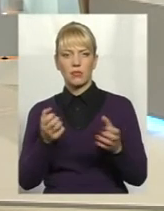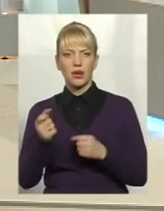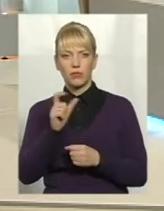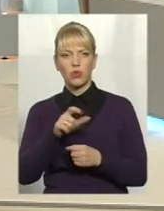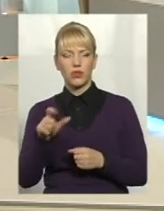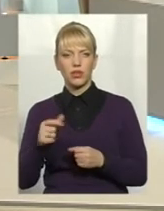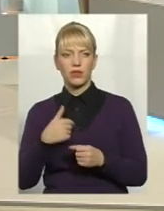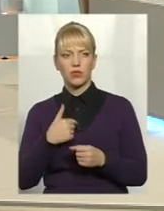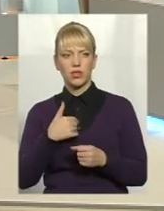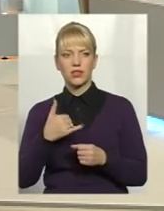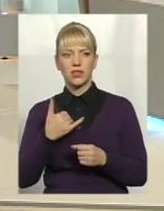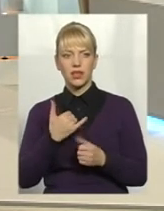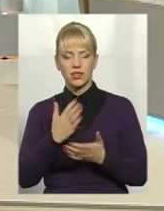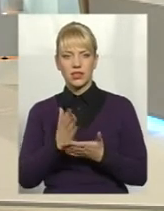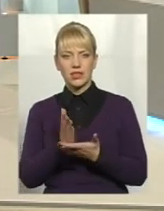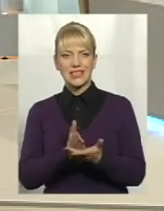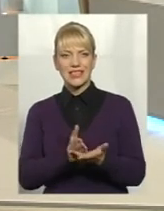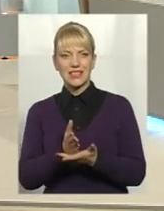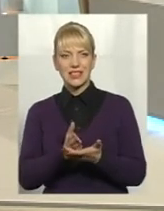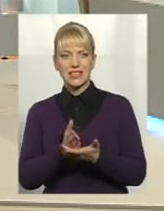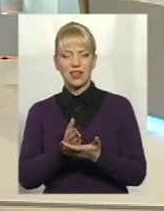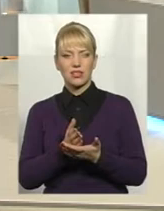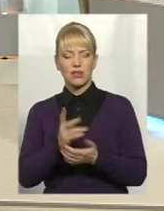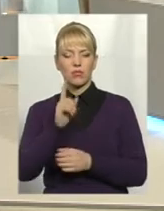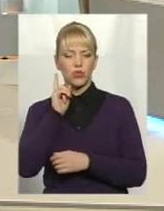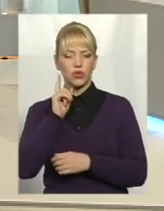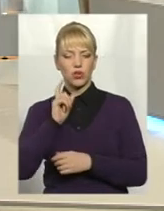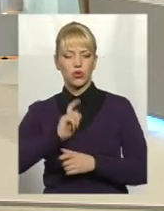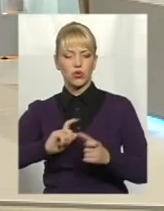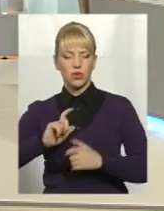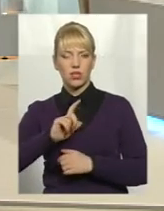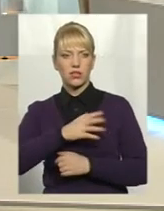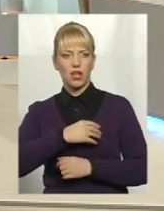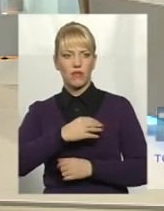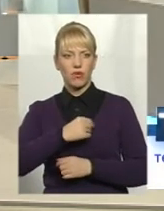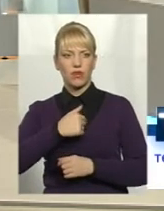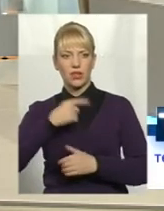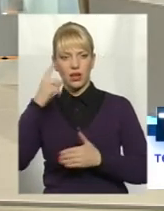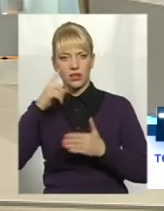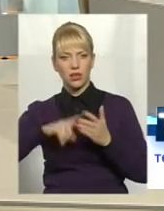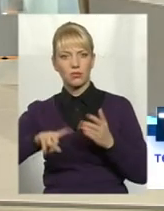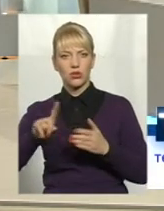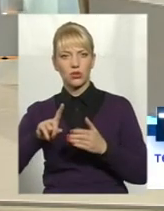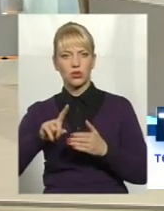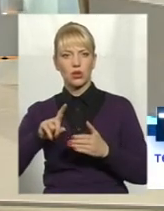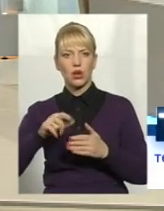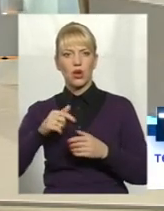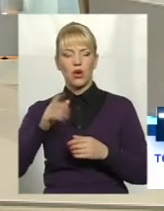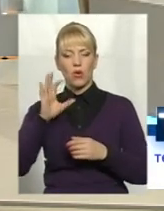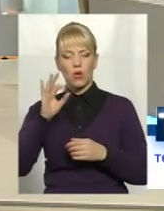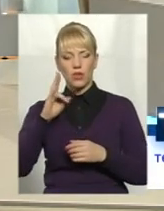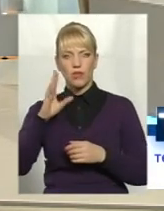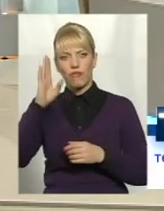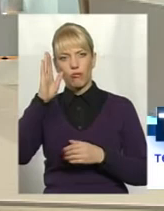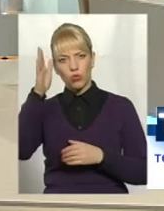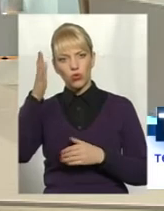проходить стаж молодой студент з Львова. Надіємося, що це у нас в будущі вистачається. Будемо